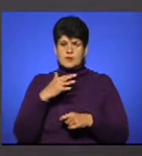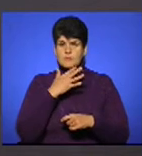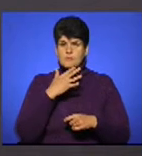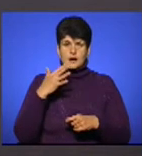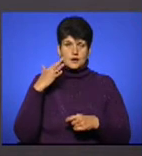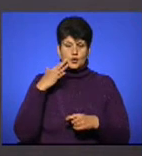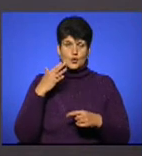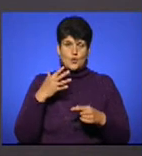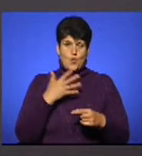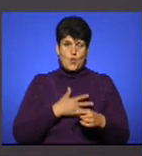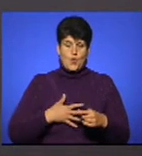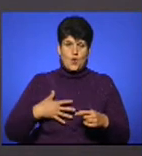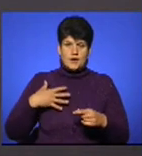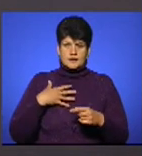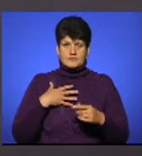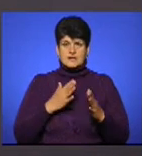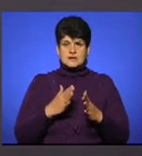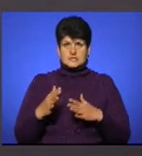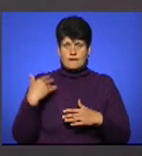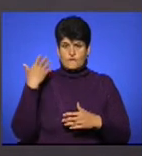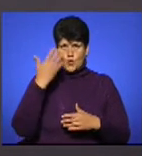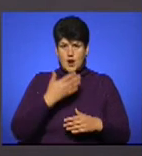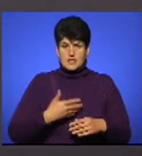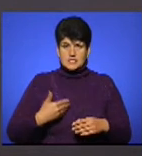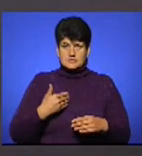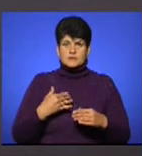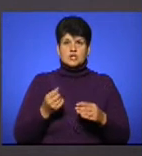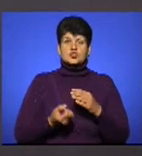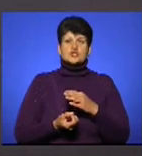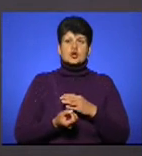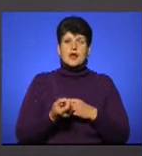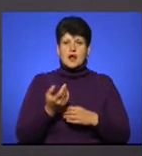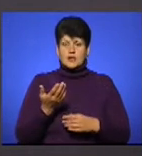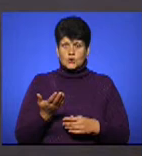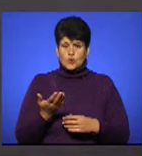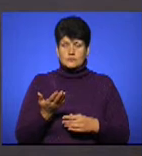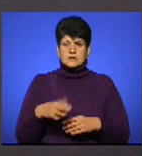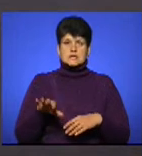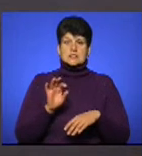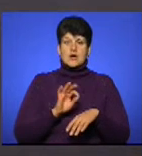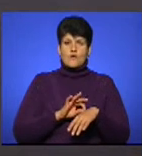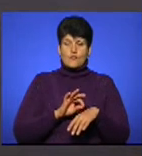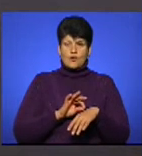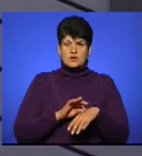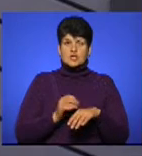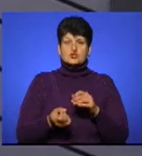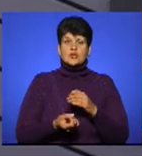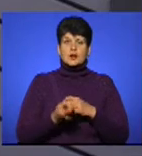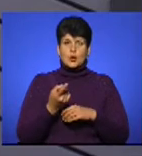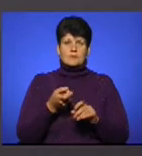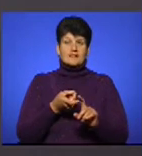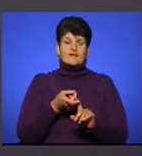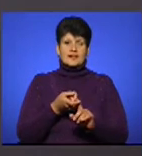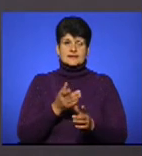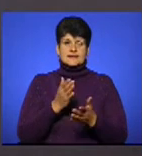органів та систем організму. Джерелом захворювання або джерелом інфекції є